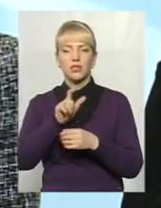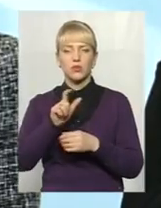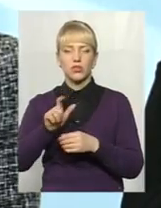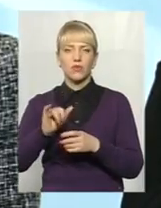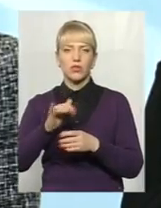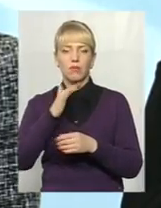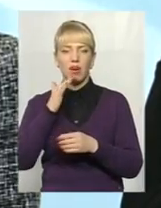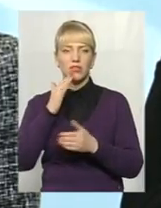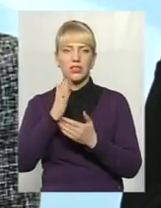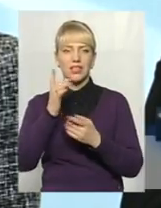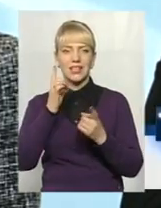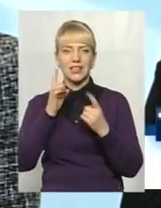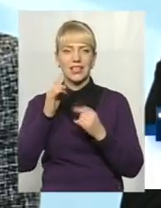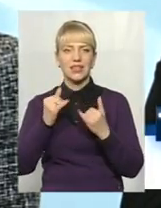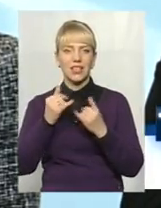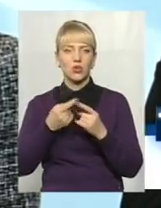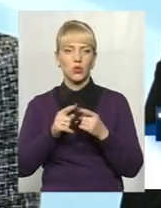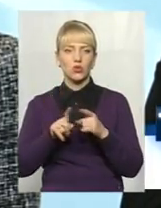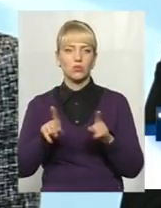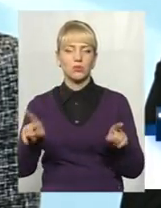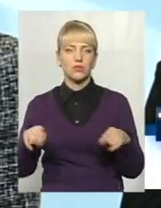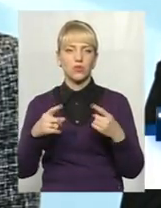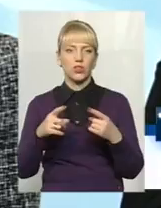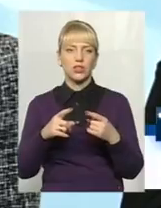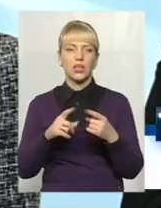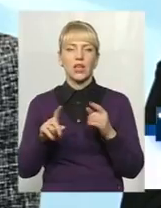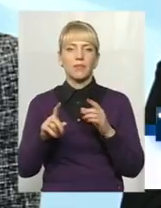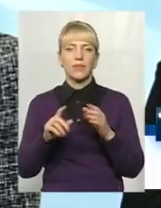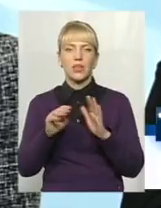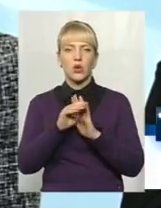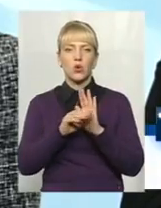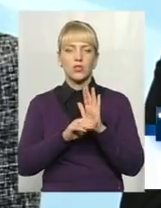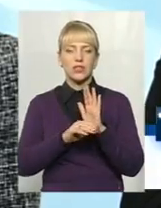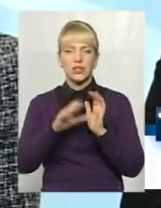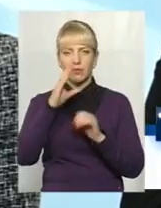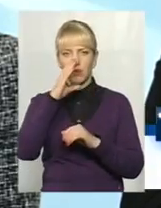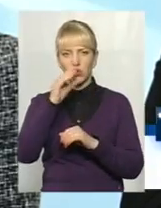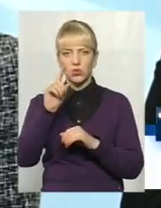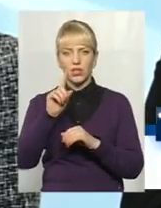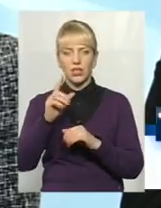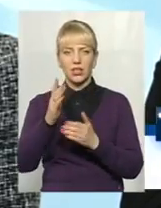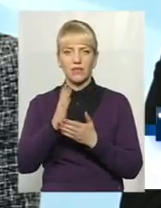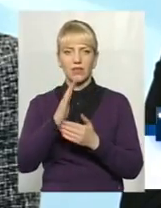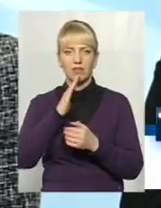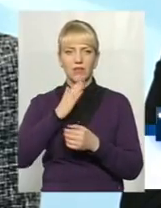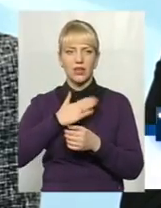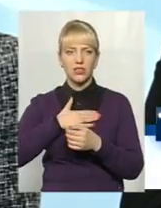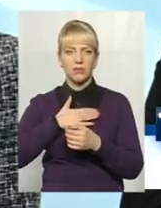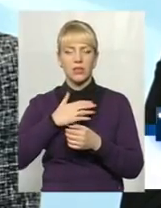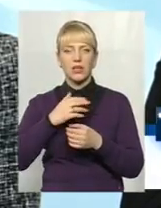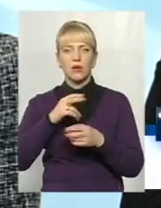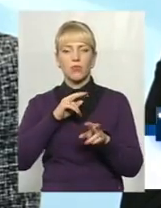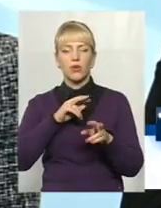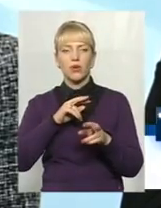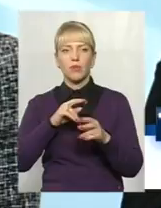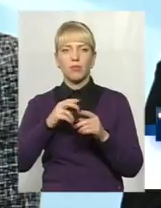багато ще є ідей для того, щоб створювати. Розклад маршруток, які в нас їздять так само прослідковуємо їх